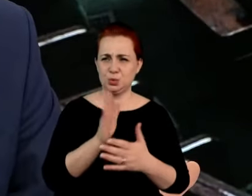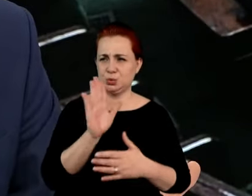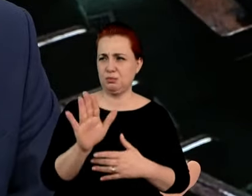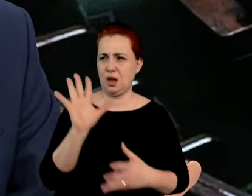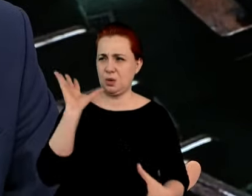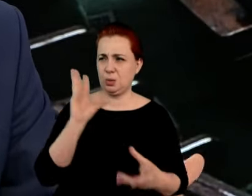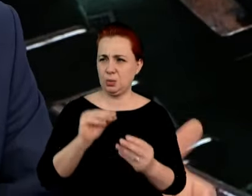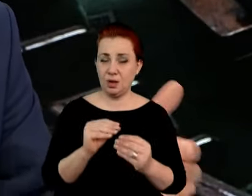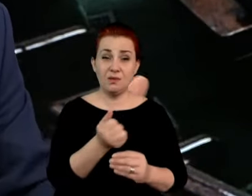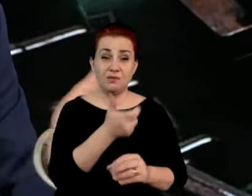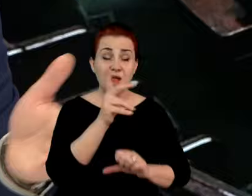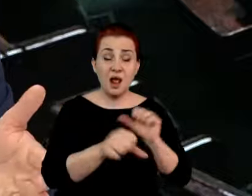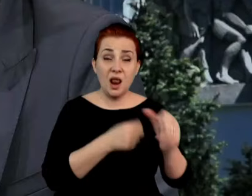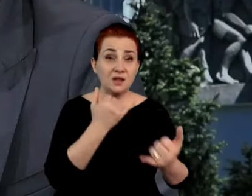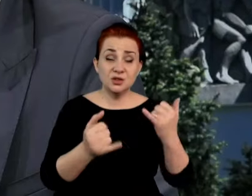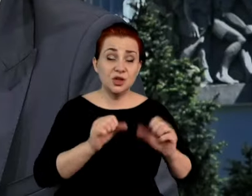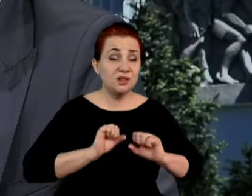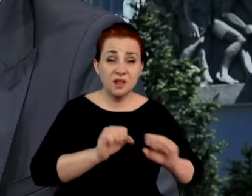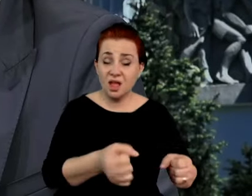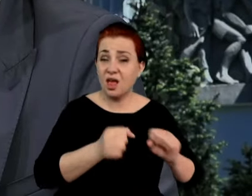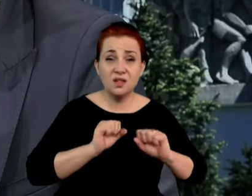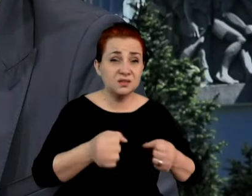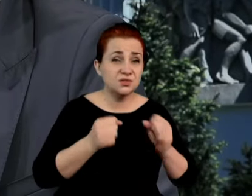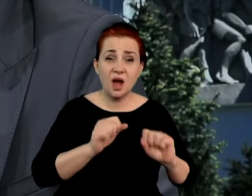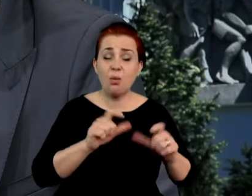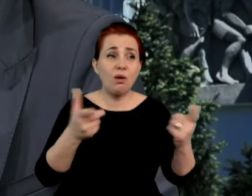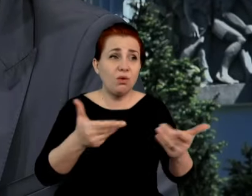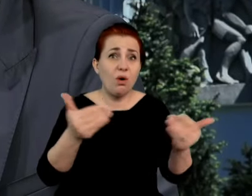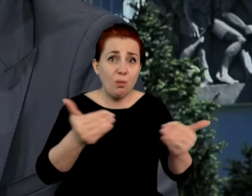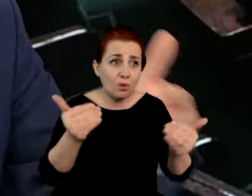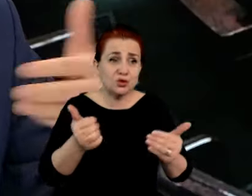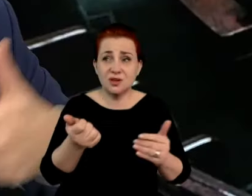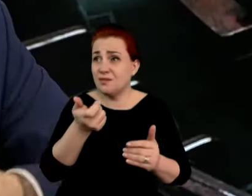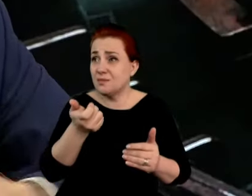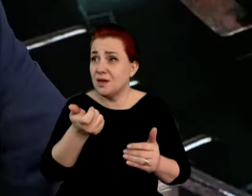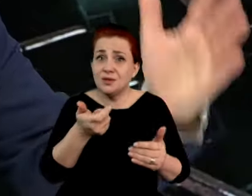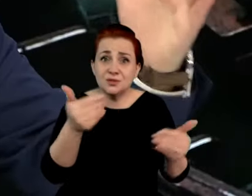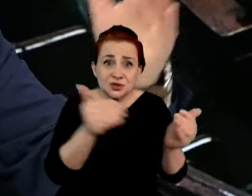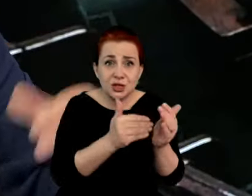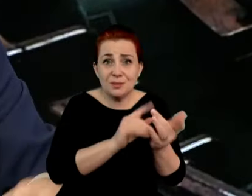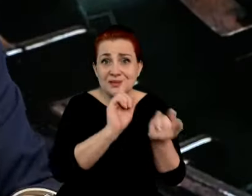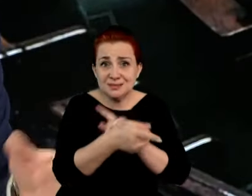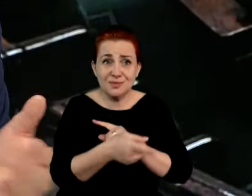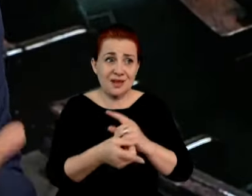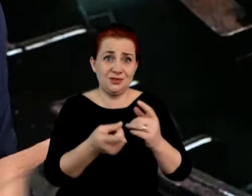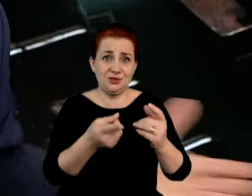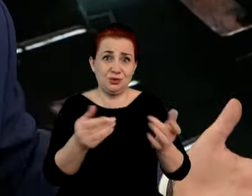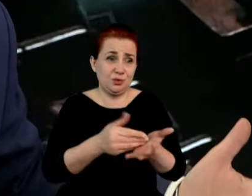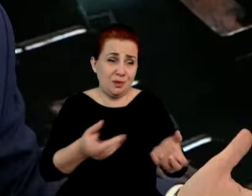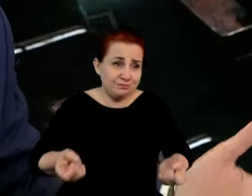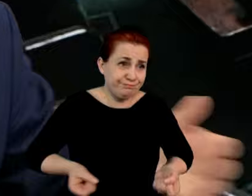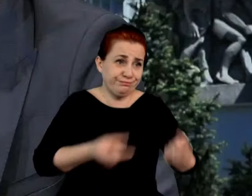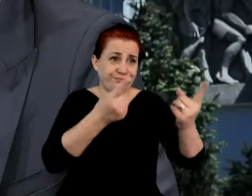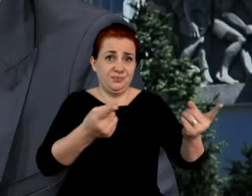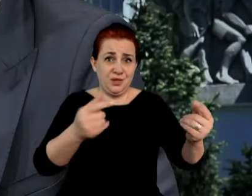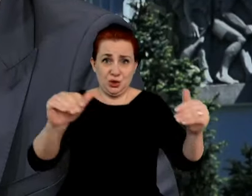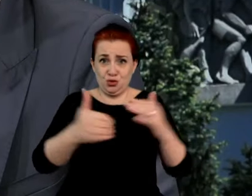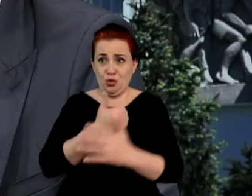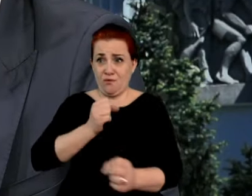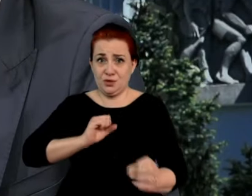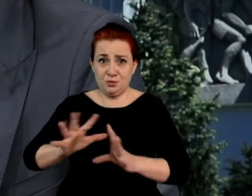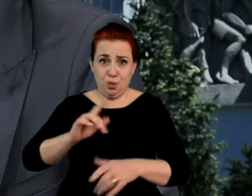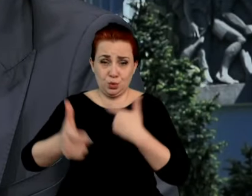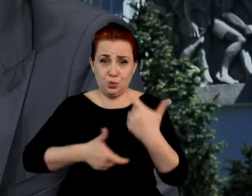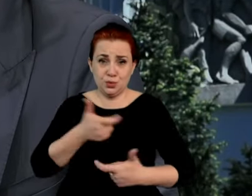jak przez tyle lat to nie zdaje egzaminu i ludzie czekają miesiącami, latami na zabiegi, to może trzeba to zmienić, wywalić ten stolik, żeby zdrowie zbudować to inaczej. Problem jest